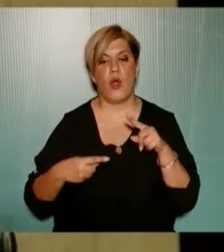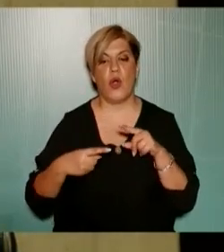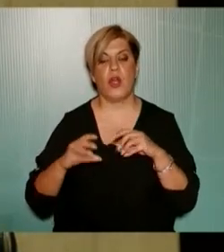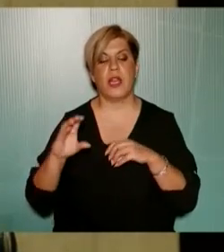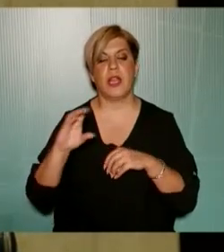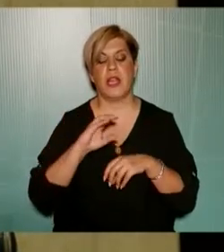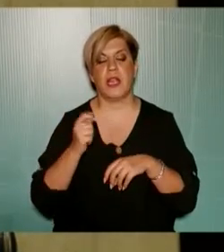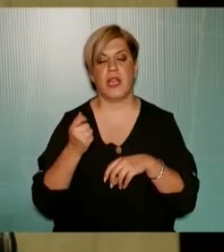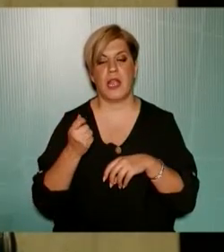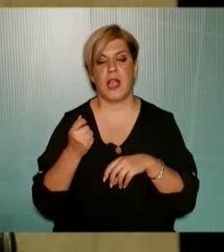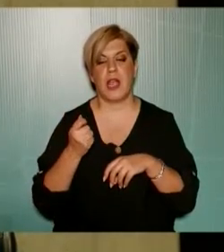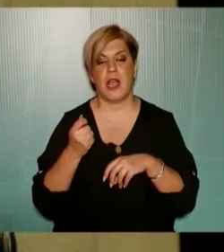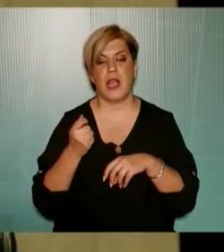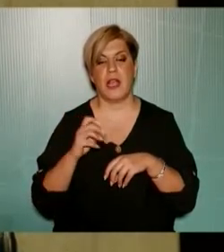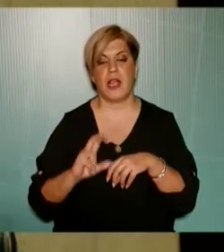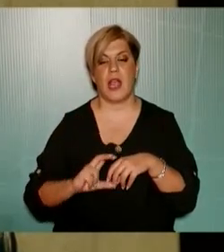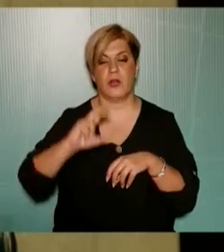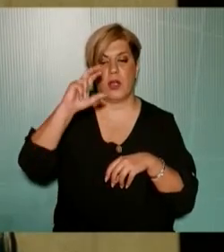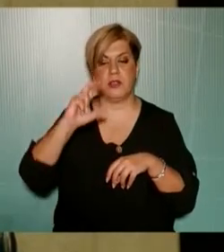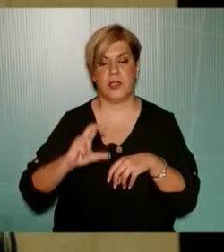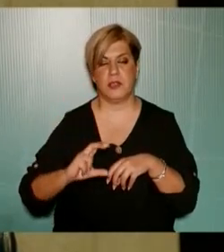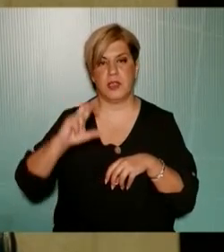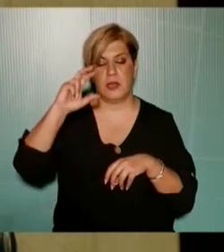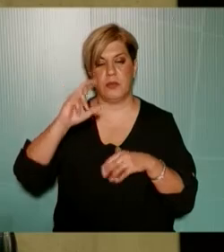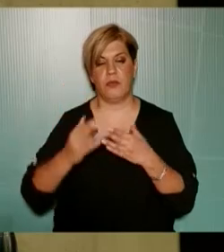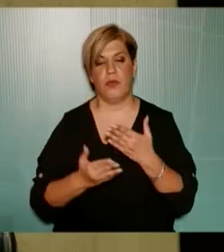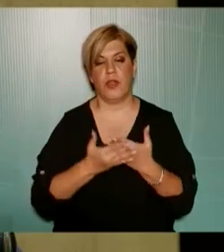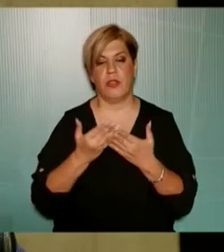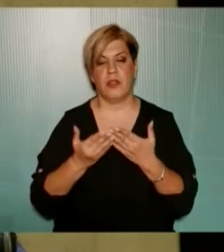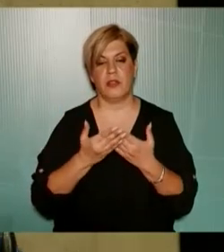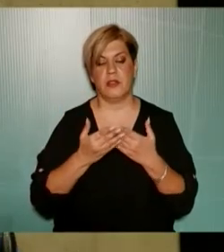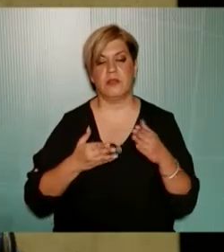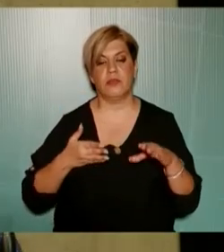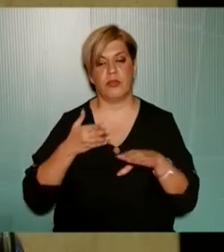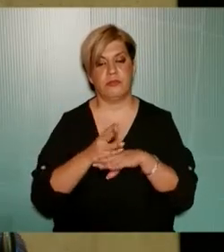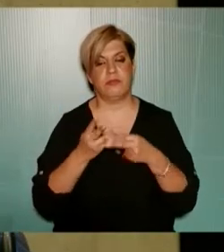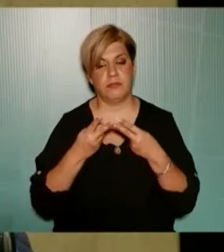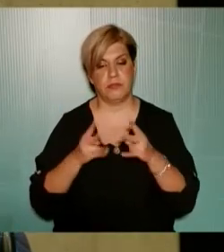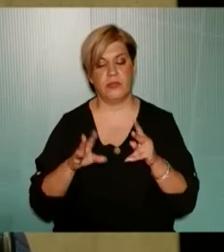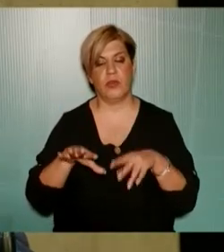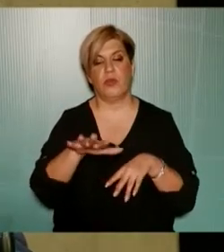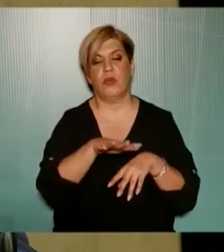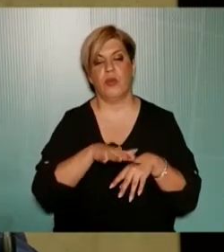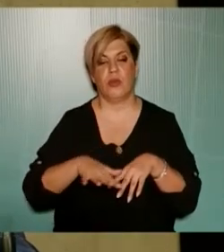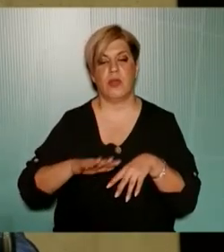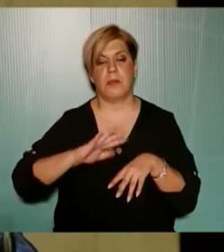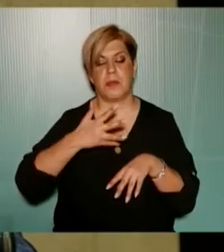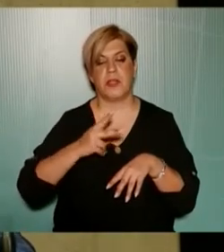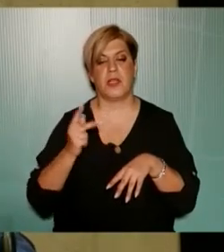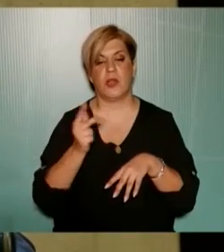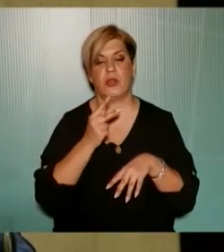το ασανσέρ το οποίο βοηθάει και κάνει προσβάσιμη το χώρο της πέμπτης